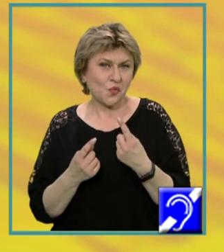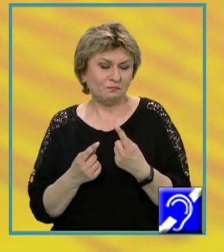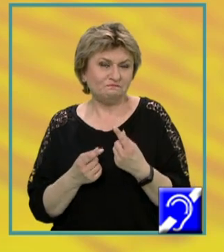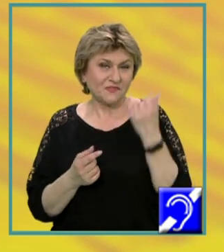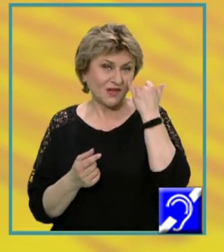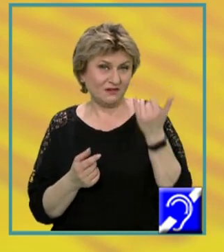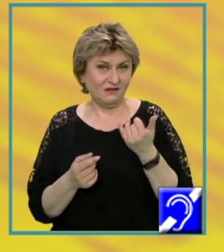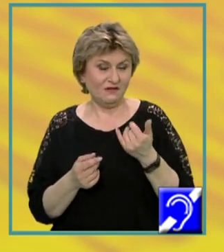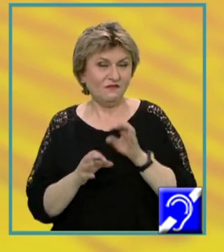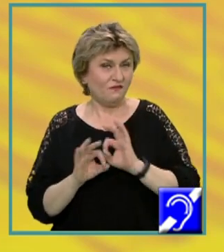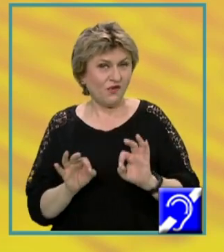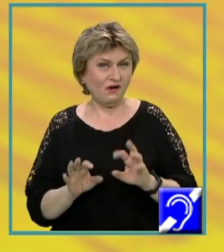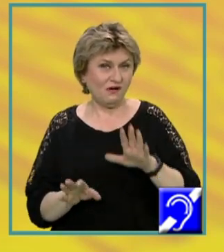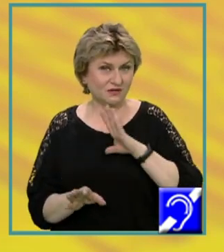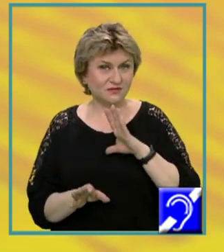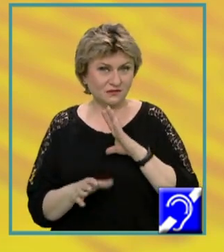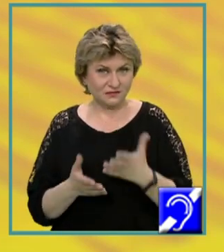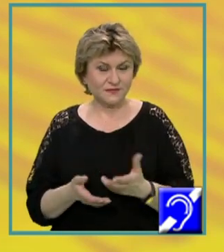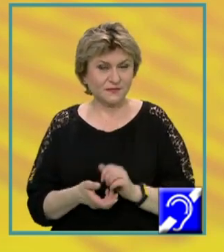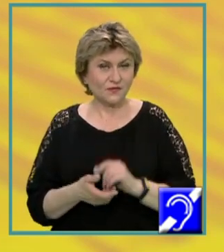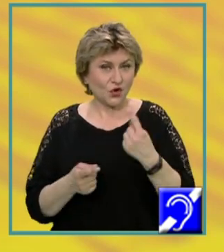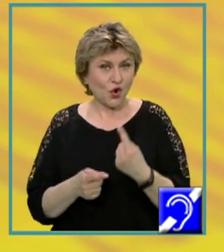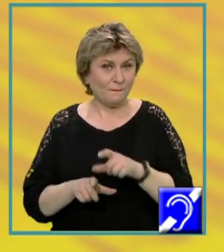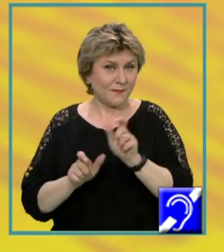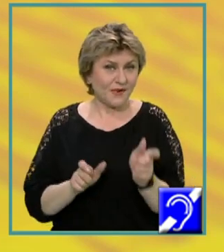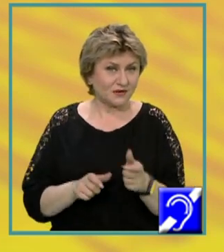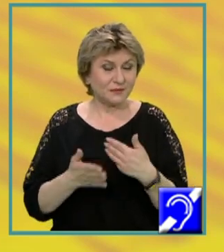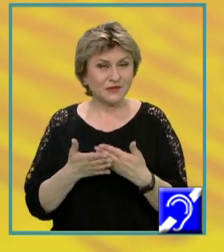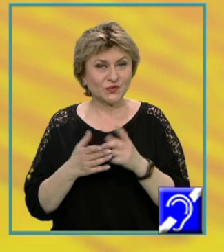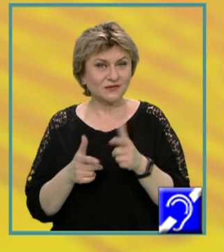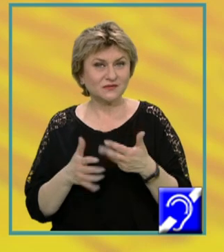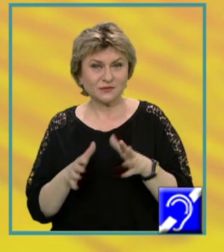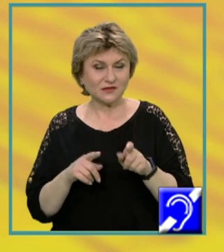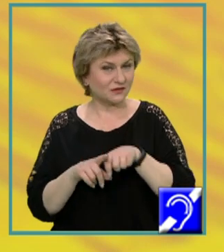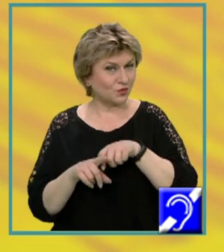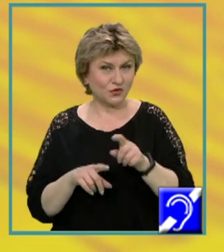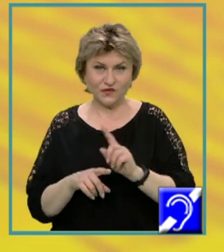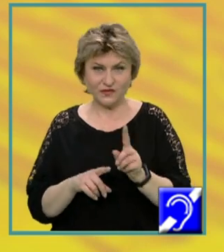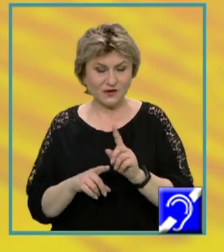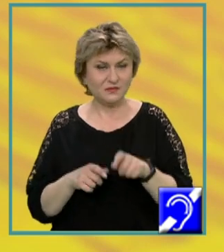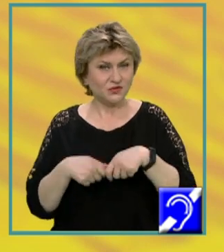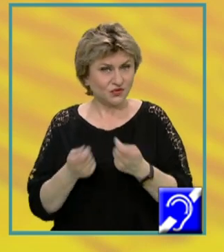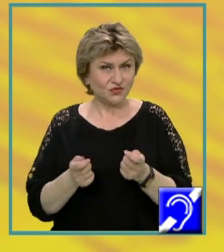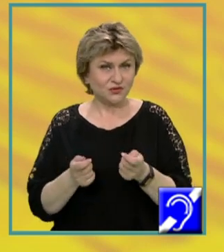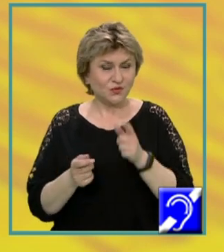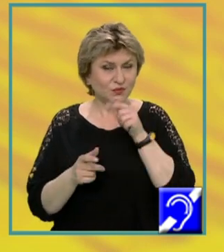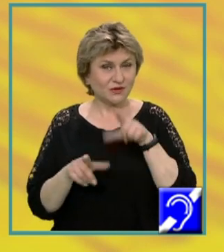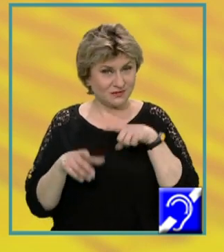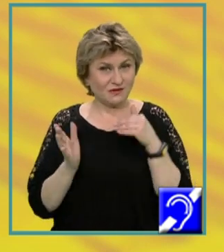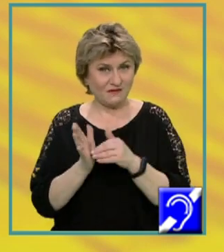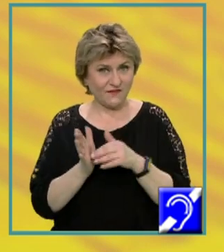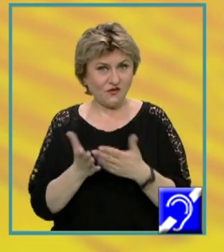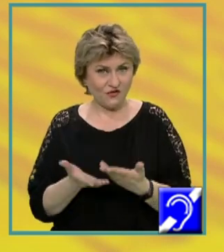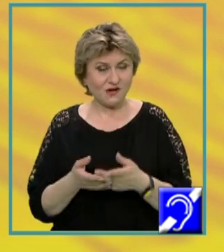foarte riscantă. Pe de o parte, pentru că s-ar putea să nu modificăm peste tot acolo unde este necesar.